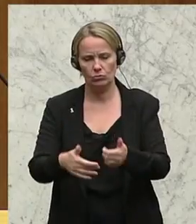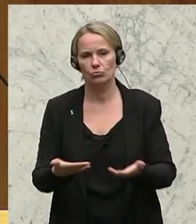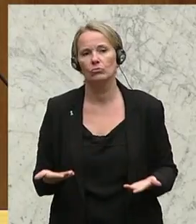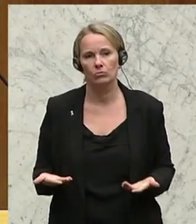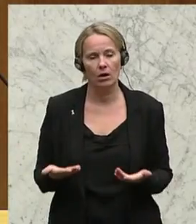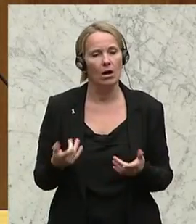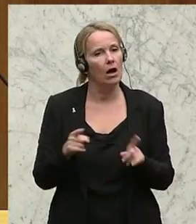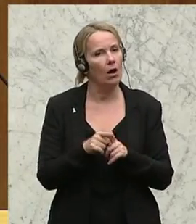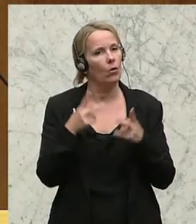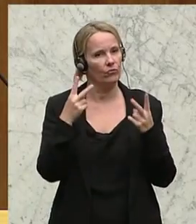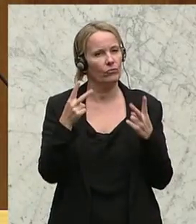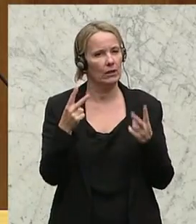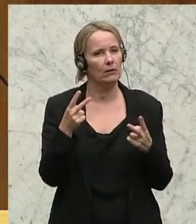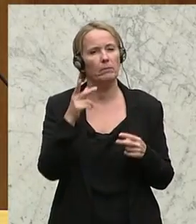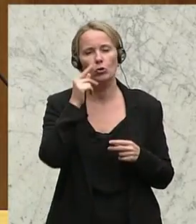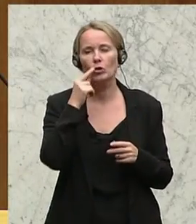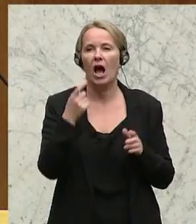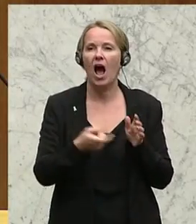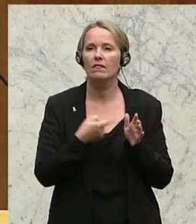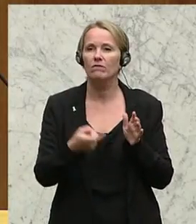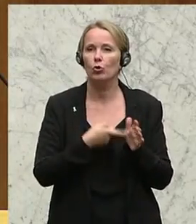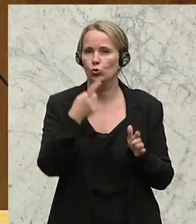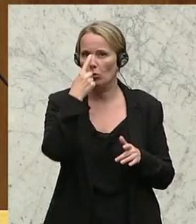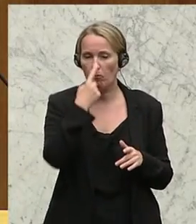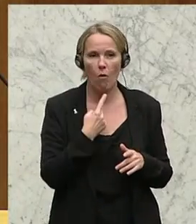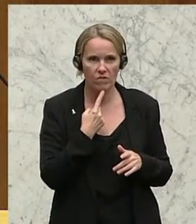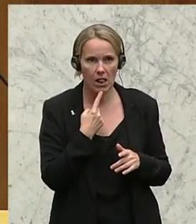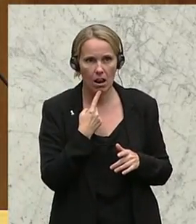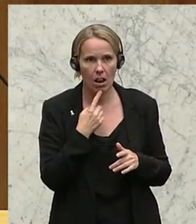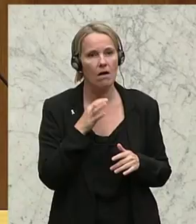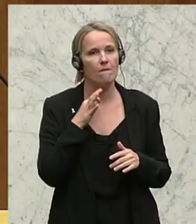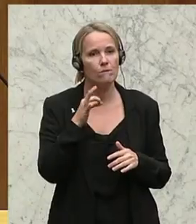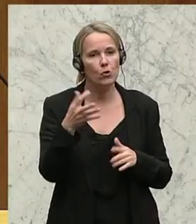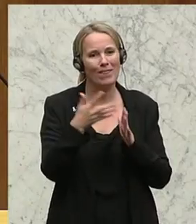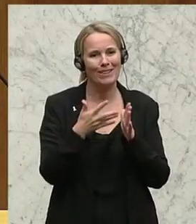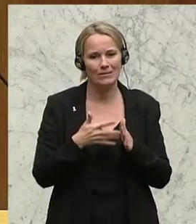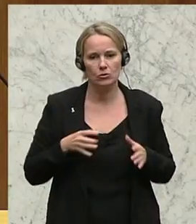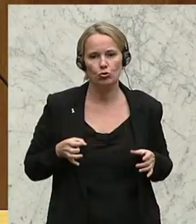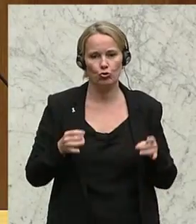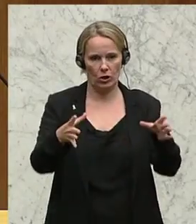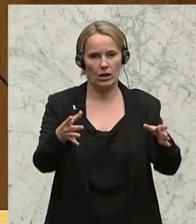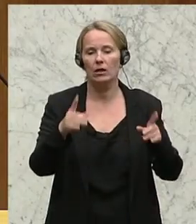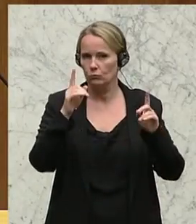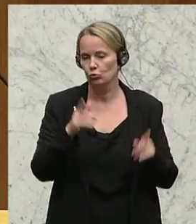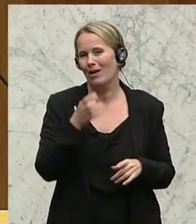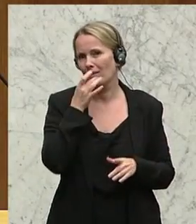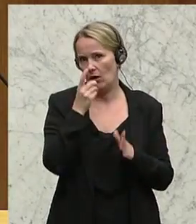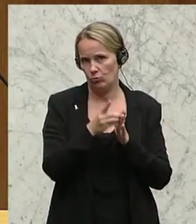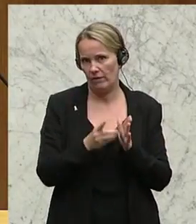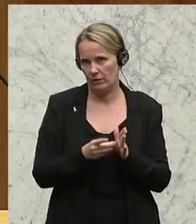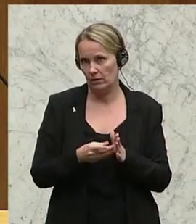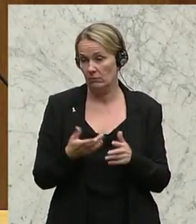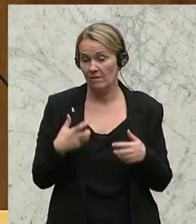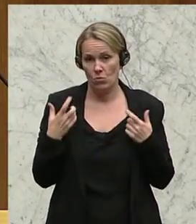Wesentlichen auch das Anforderungsprofil für die Teststrecken zu definieren. Ich freue mich, dass es gelungen ist,